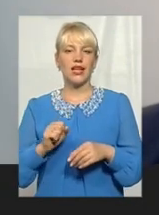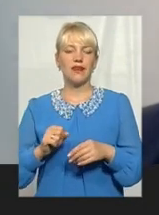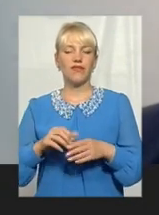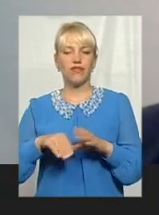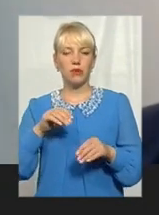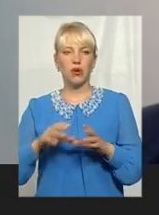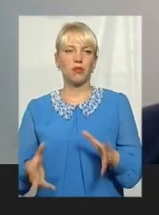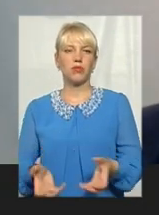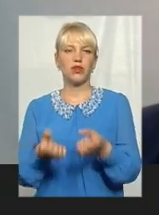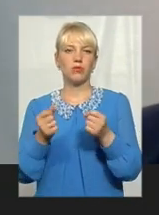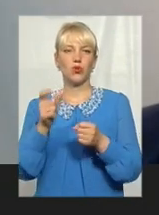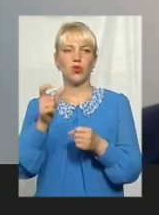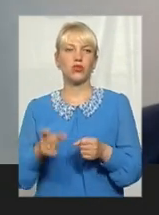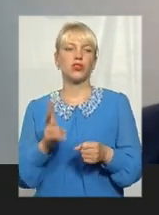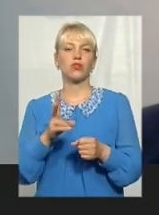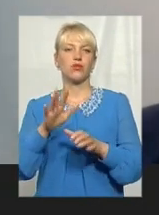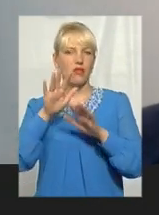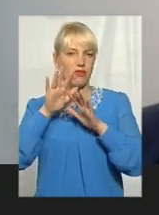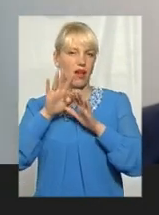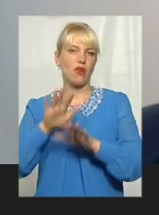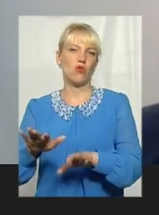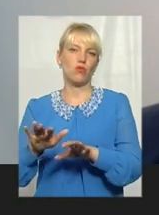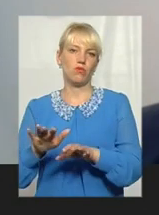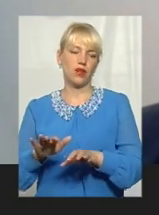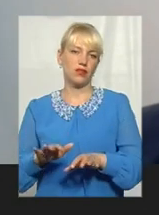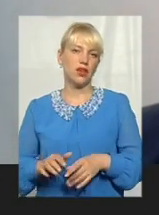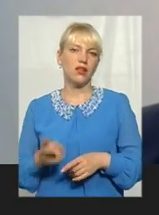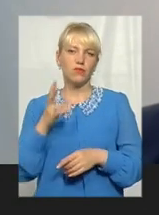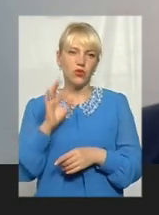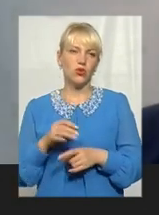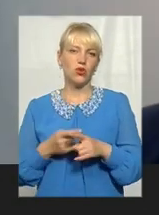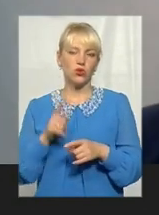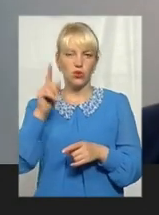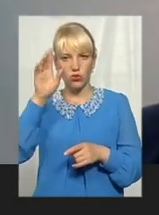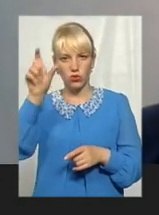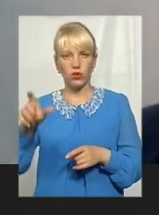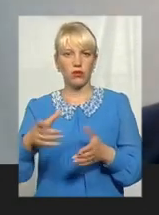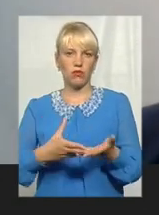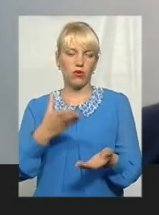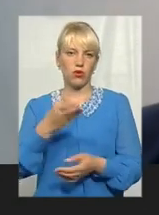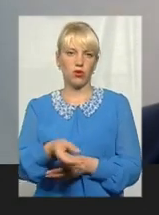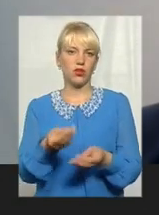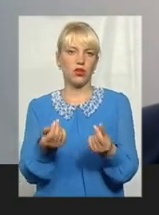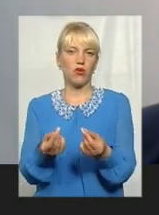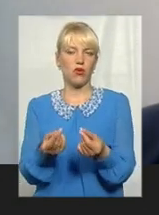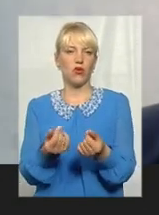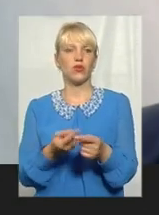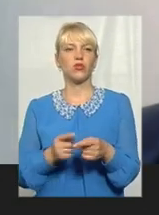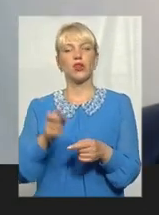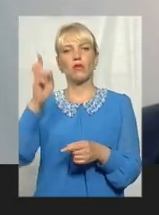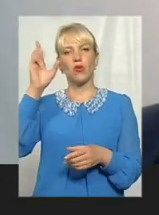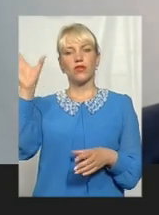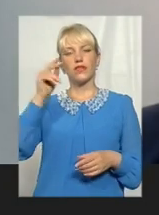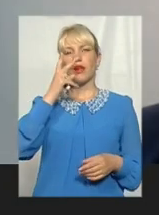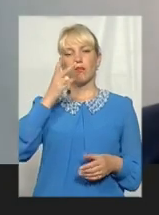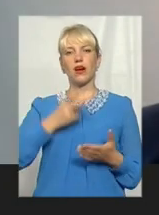вони, підверто кажучи, не люблять, це м'яке слово. Але той платить їм грубі гроші. Але Господь все